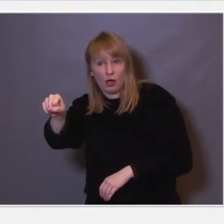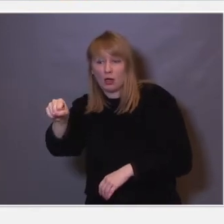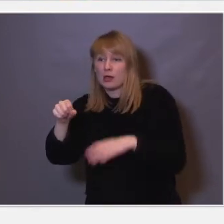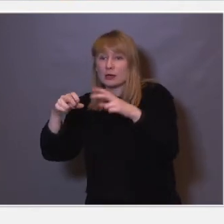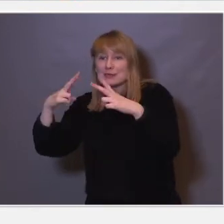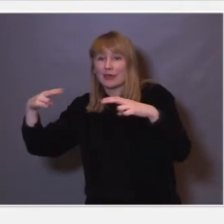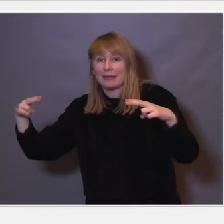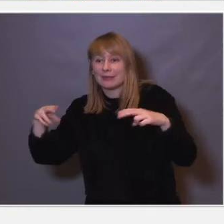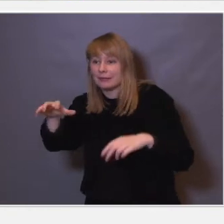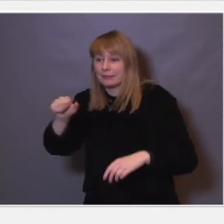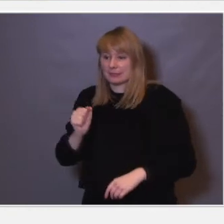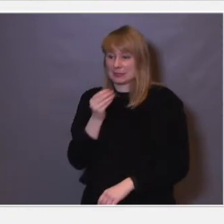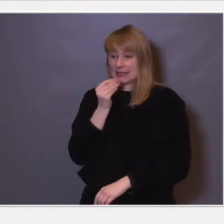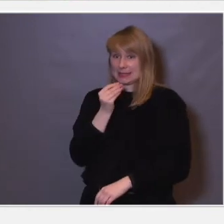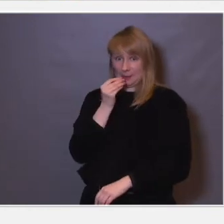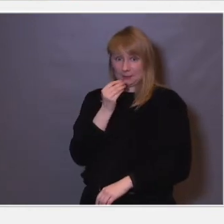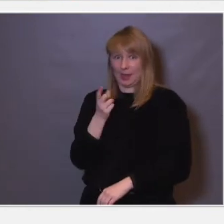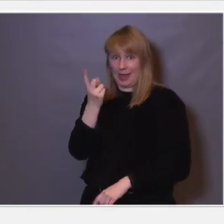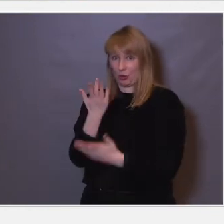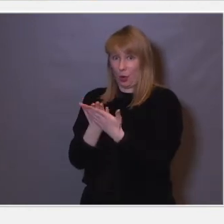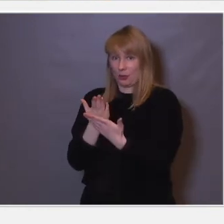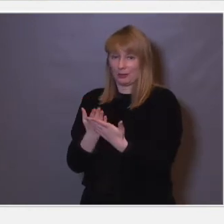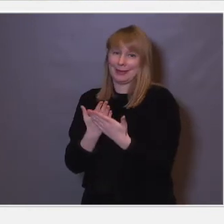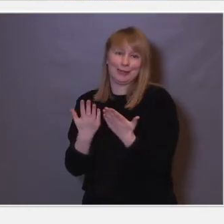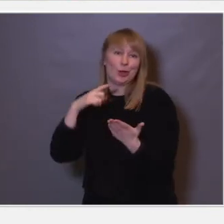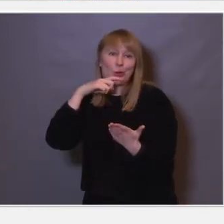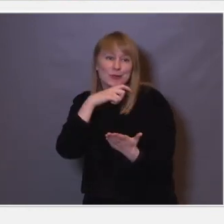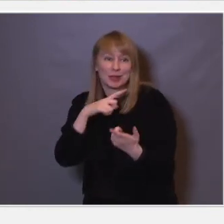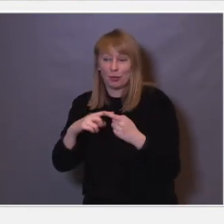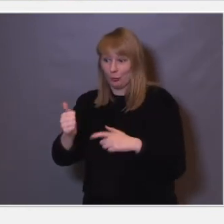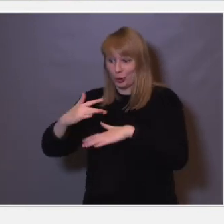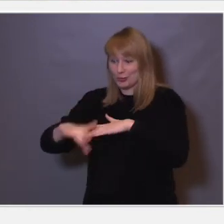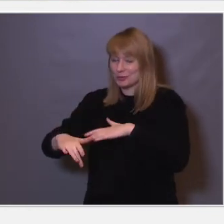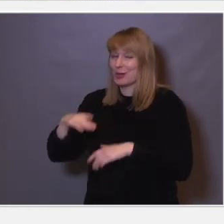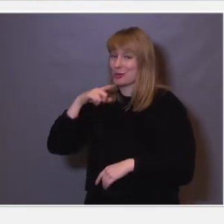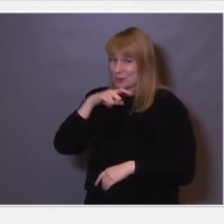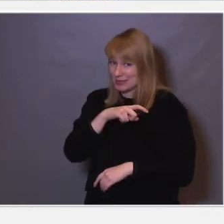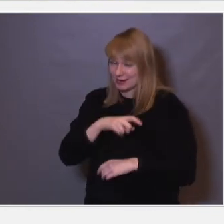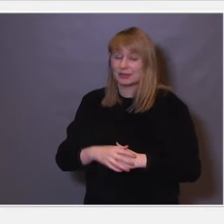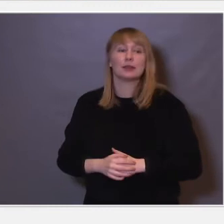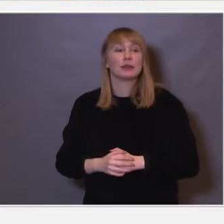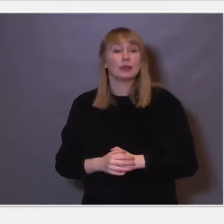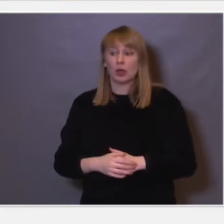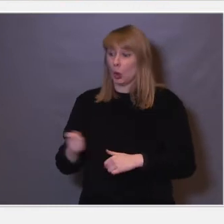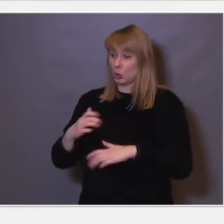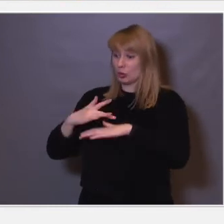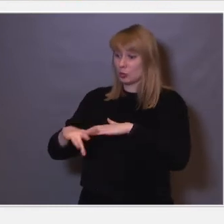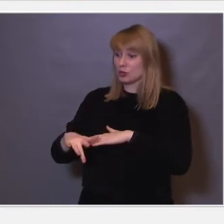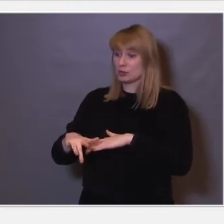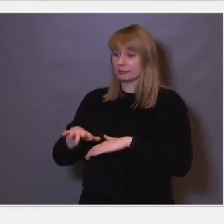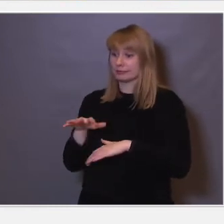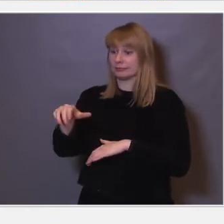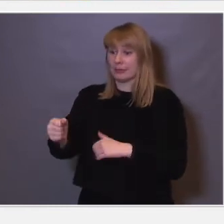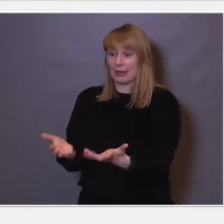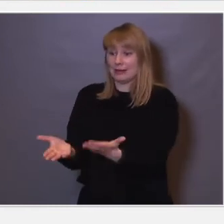spaghetti og ta den inn, og så spise den. Det høres jo ikke så komplisert ut, men for en mus kan det være ganske komplisert. Og man ser at noen mus klarer denne oppgaven